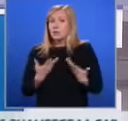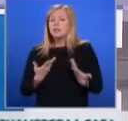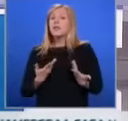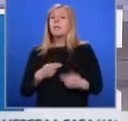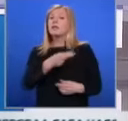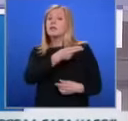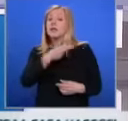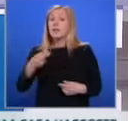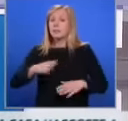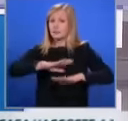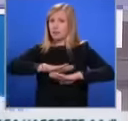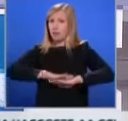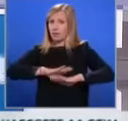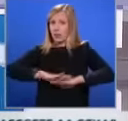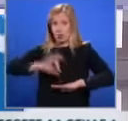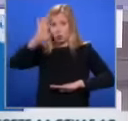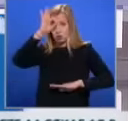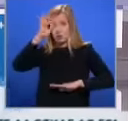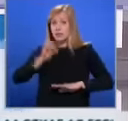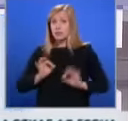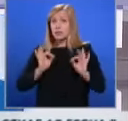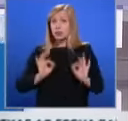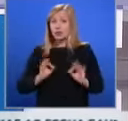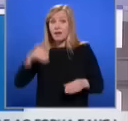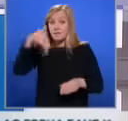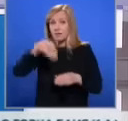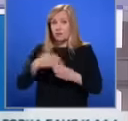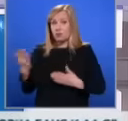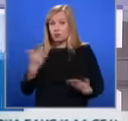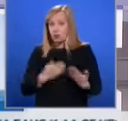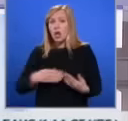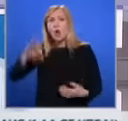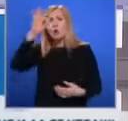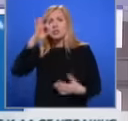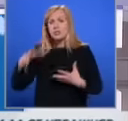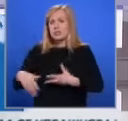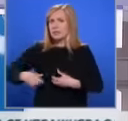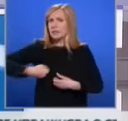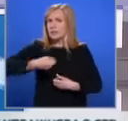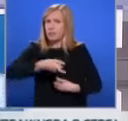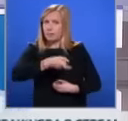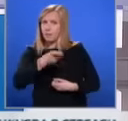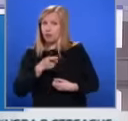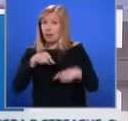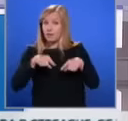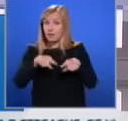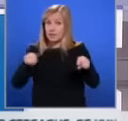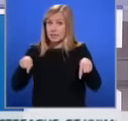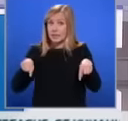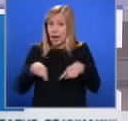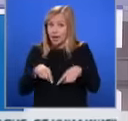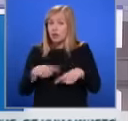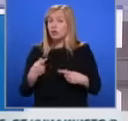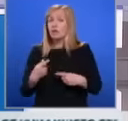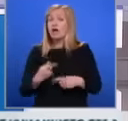повдига и темата за поведението на учениците и за сигурността в училище. Ученик извади пистолет в класната стая. Това се е случило в